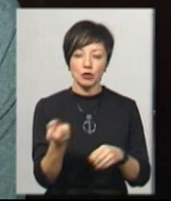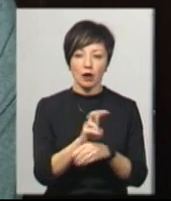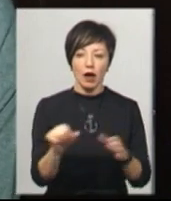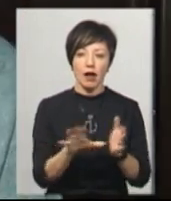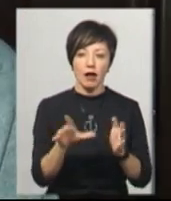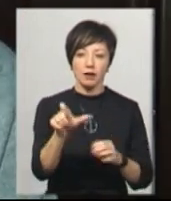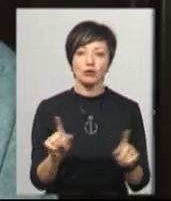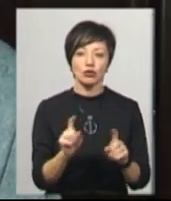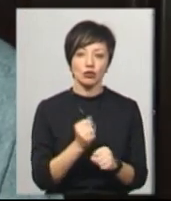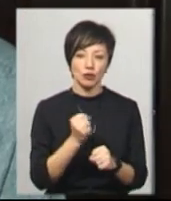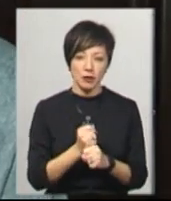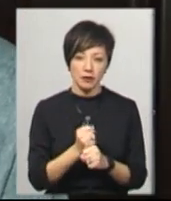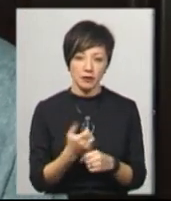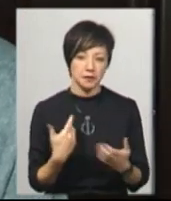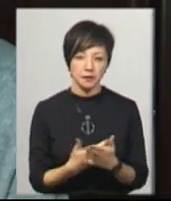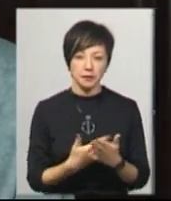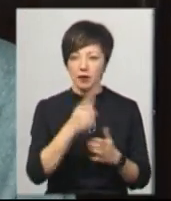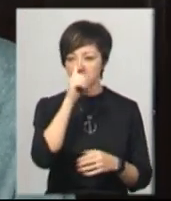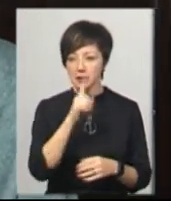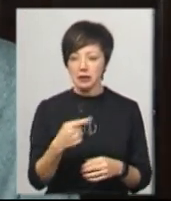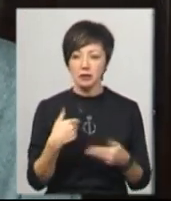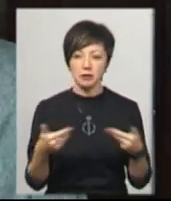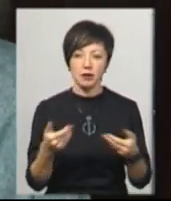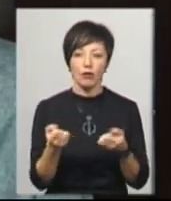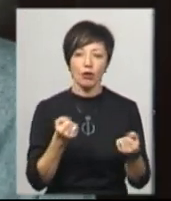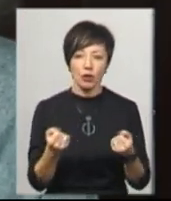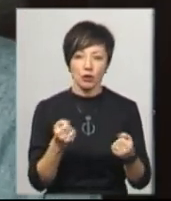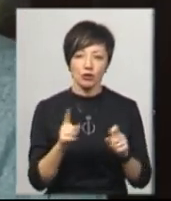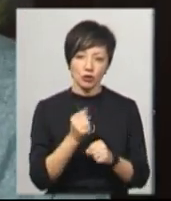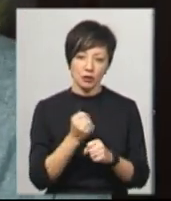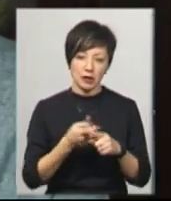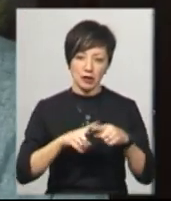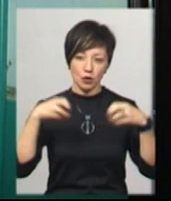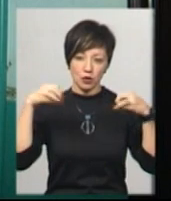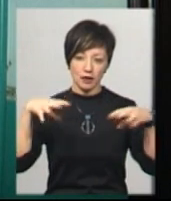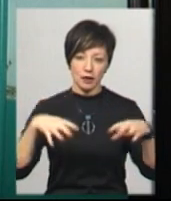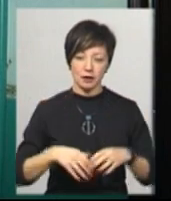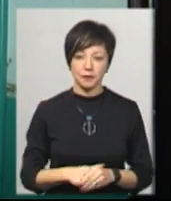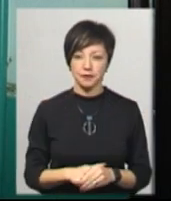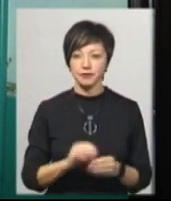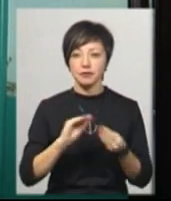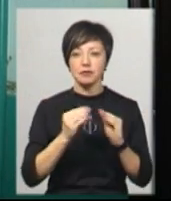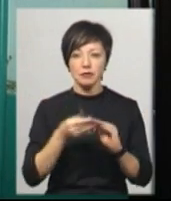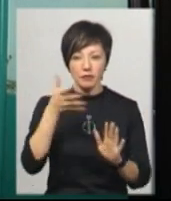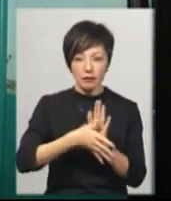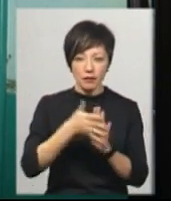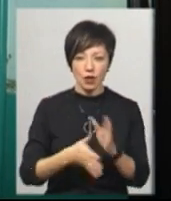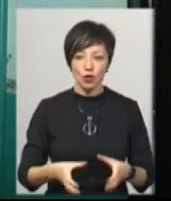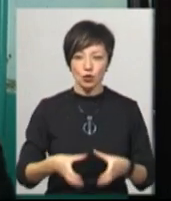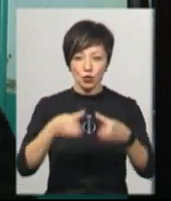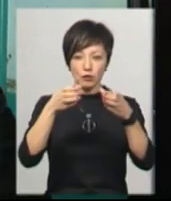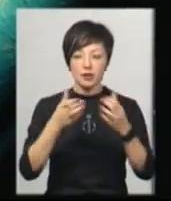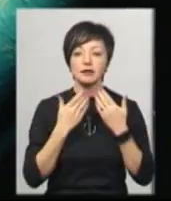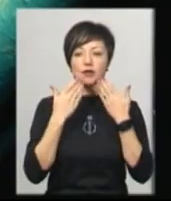електрик, щось зробив. Тобто десь місяць ми боролися ще, щоб нам зробили освітлення. З проблемою протікання труби мешканців